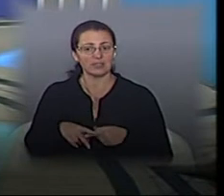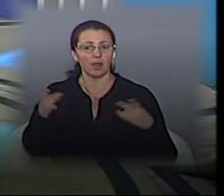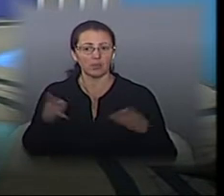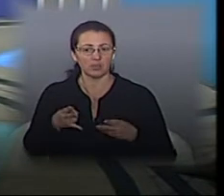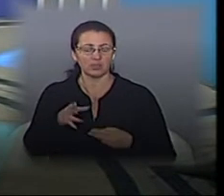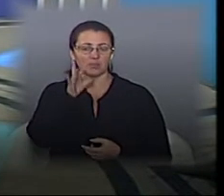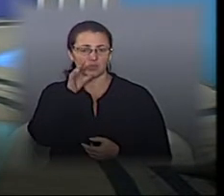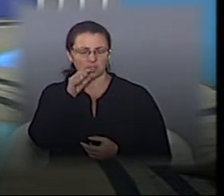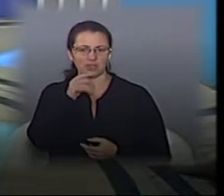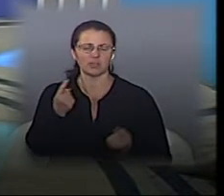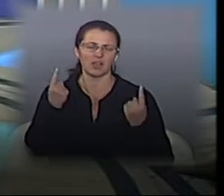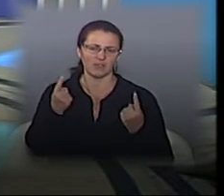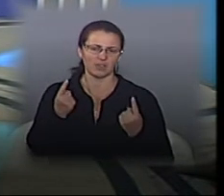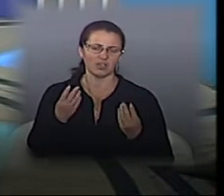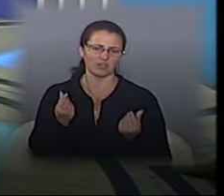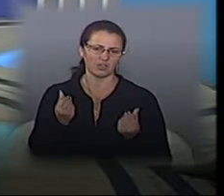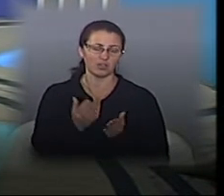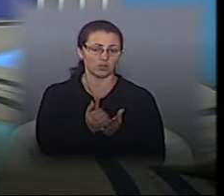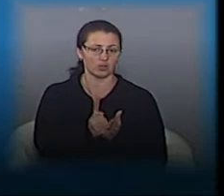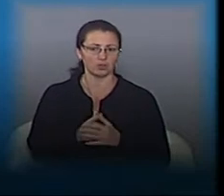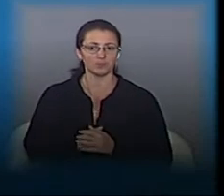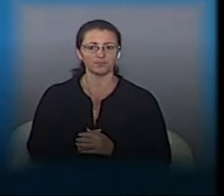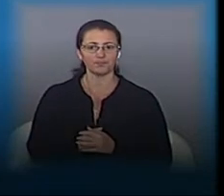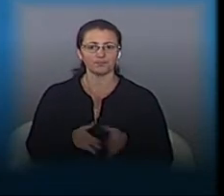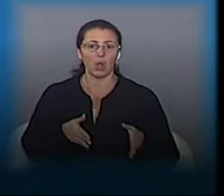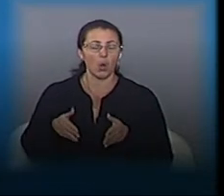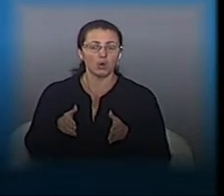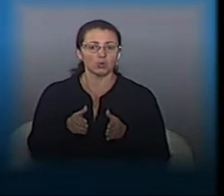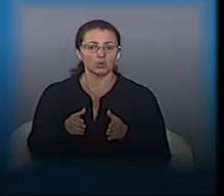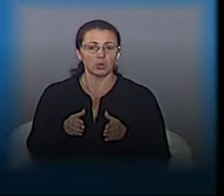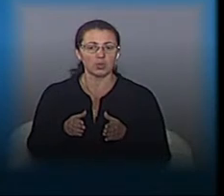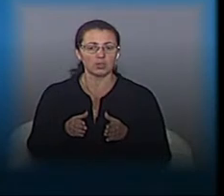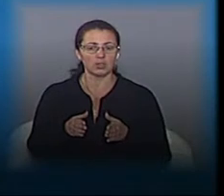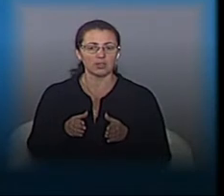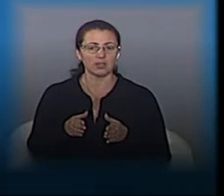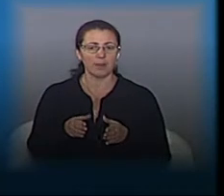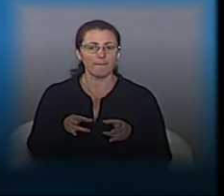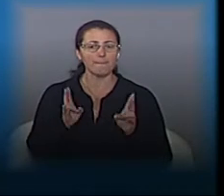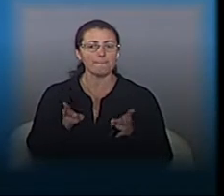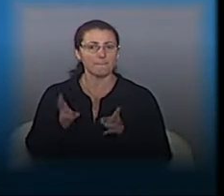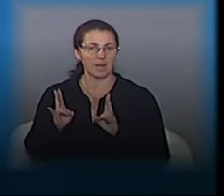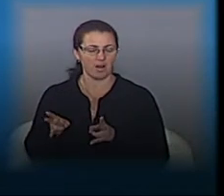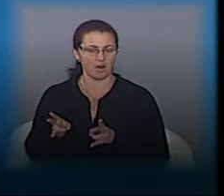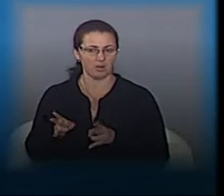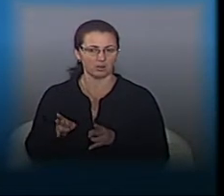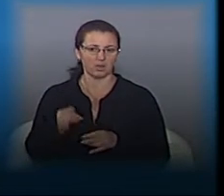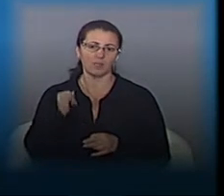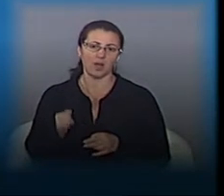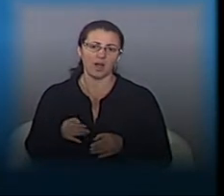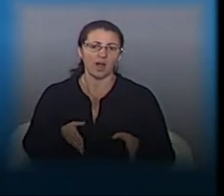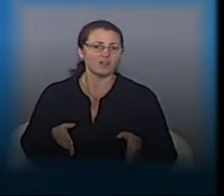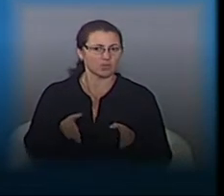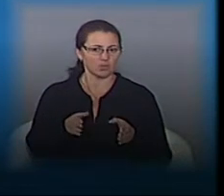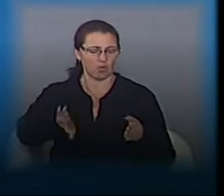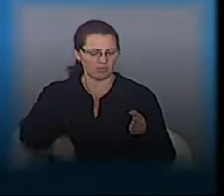значні фінансові ресурси. Дорожні, транспортні пригоди і погані дороги, дороги з ямами.